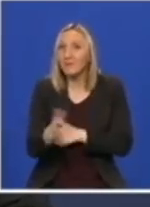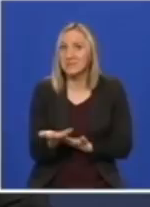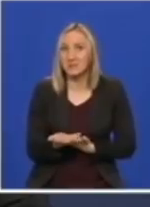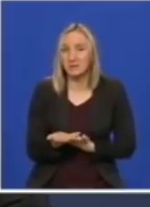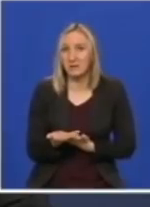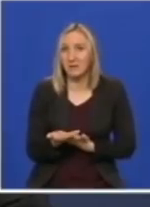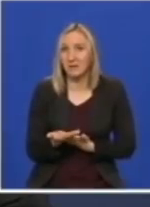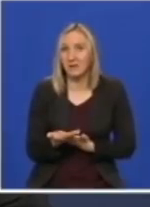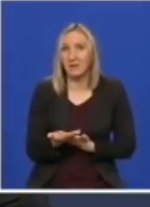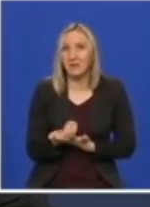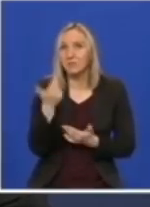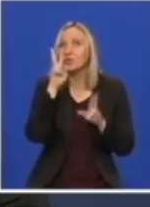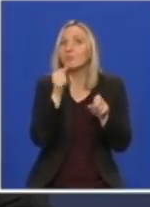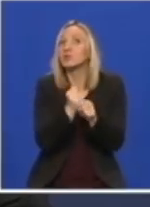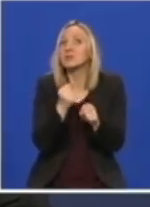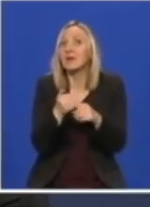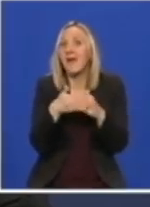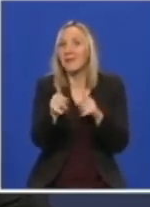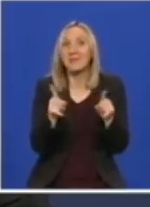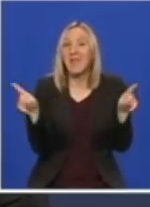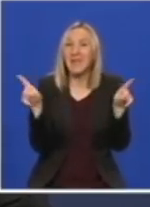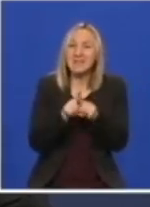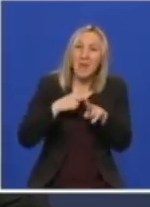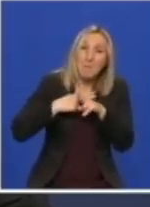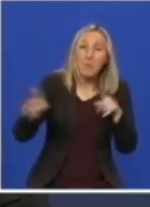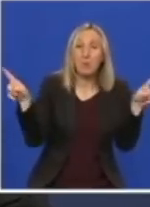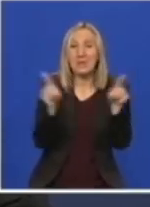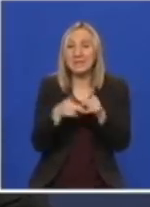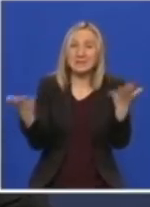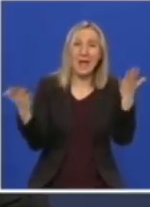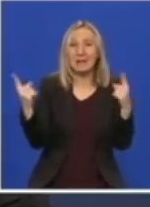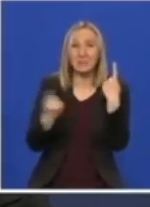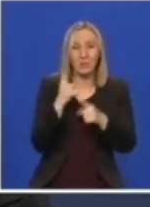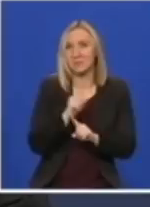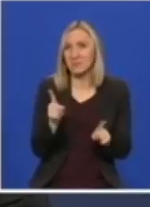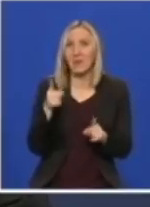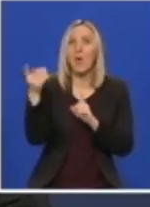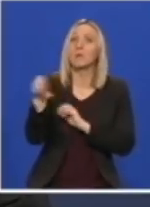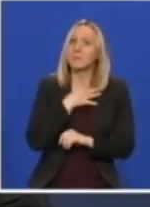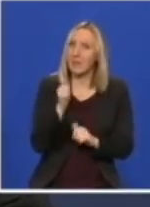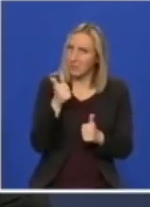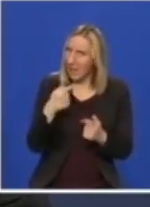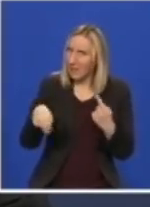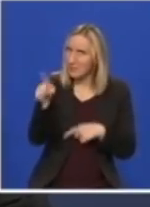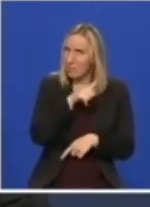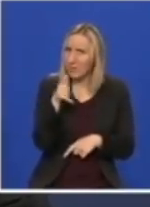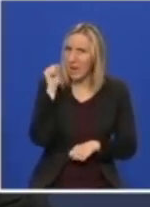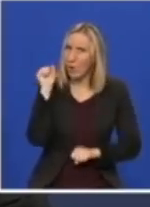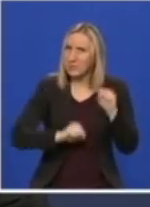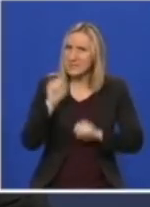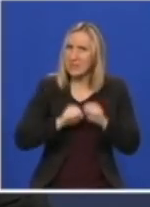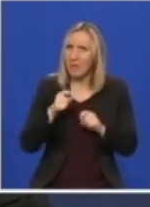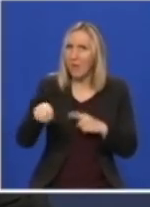to nije ista potpuno situacija. Oni su pitali da li smo mi jako disciplinovani, to je bilo jedno njihovo